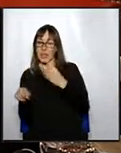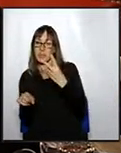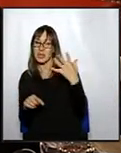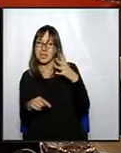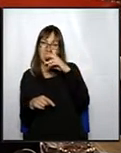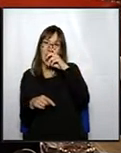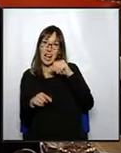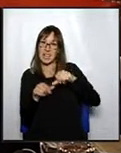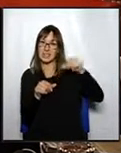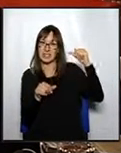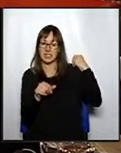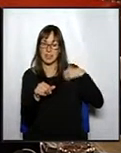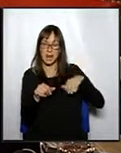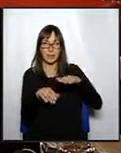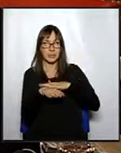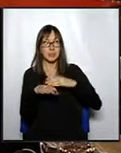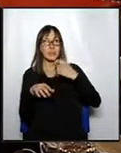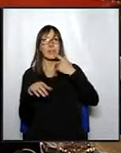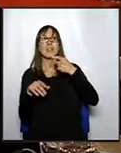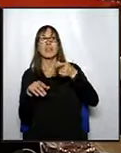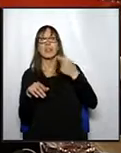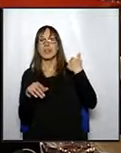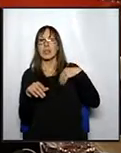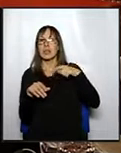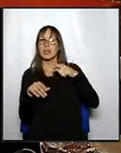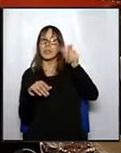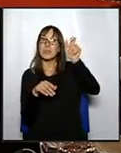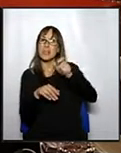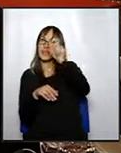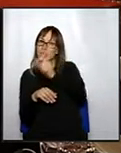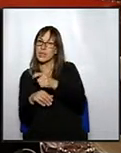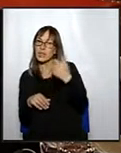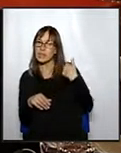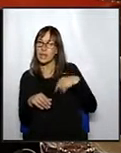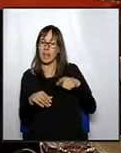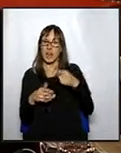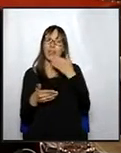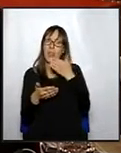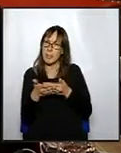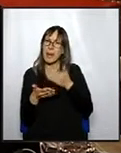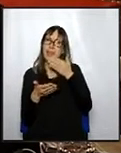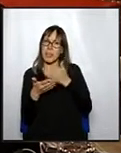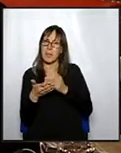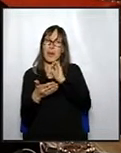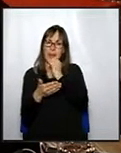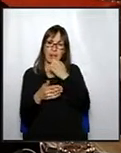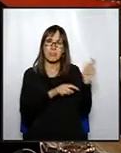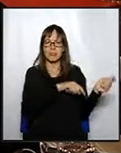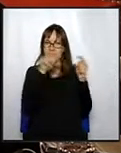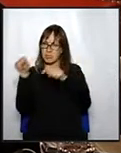i està en funcionament a aquesta gasolinera han estat constant les persones que d'una manera o d'altra han estat reivindicats al trasllat d'aquesta gasolinera.